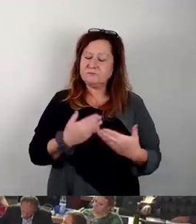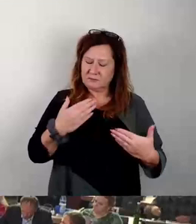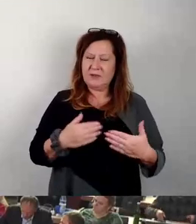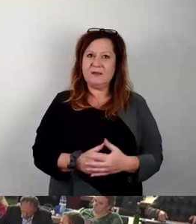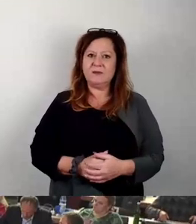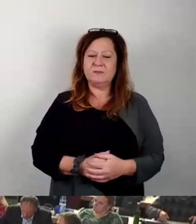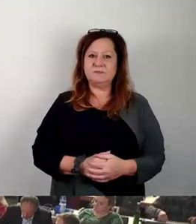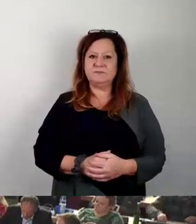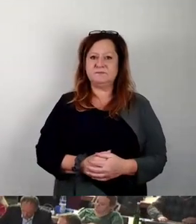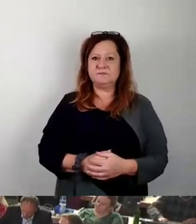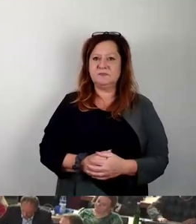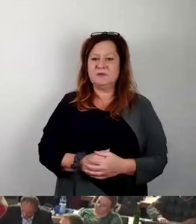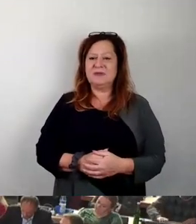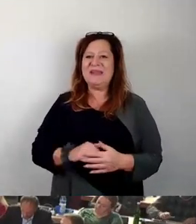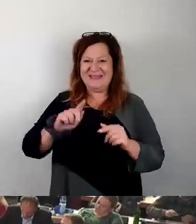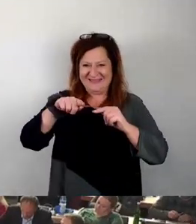Nächster Redner, Thilo Kiesel.